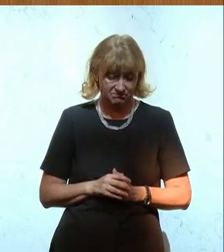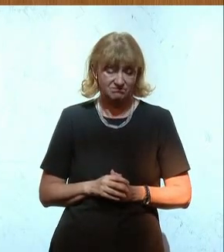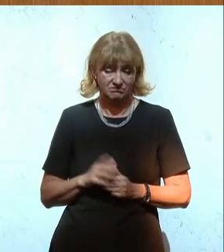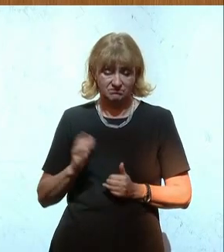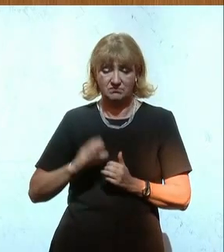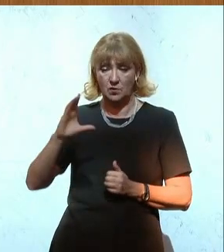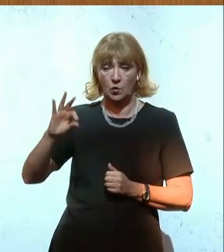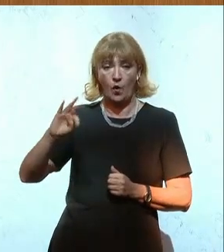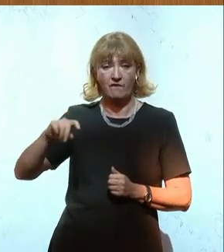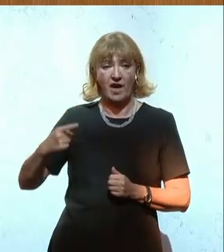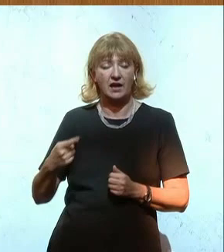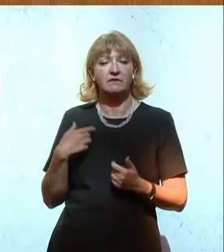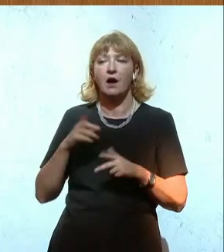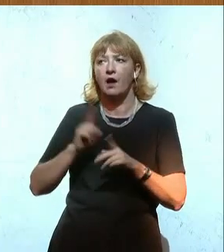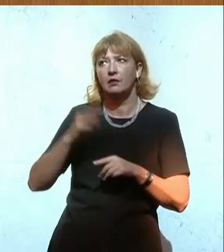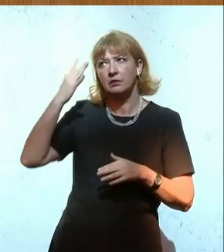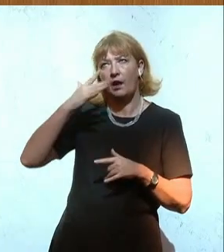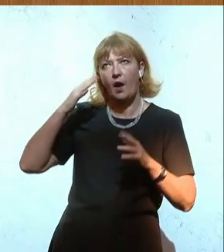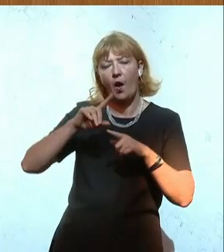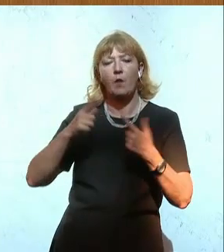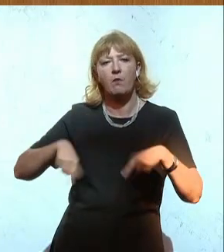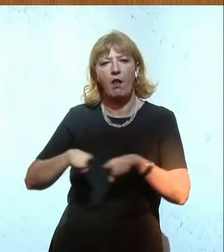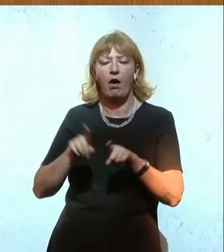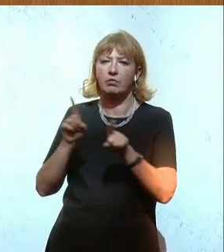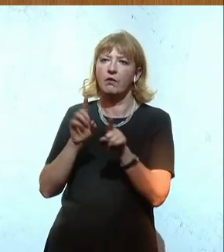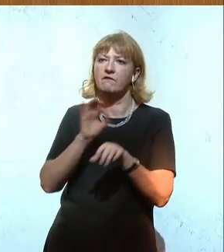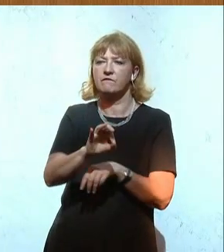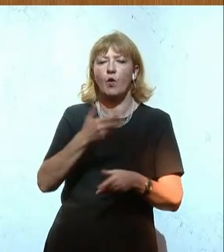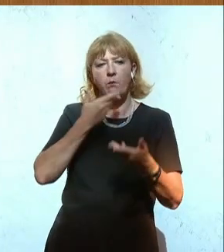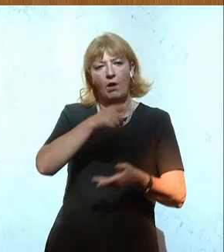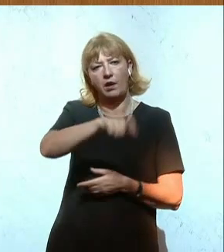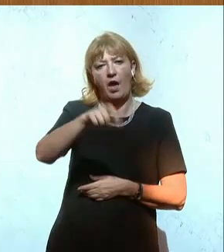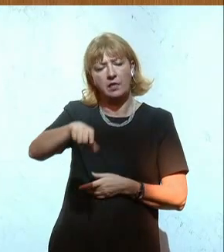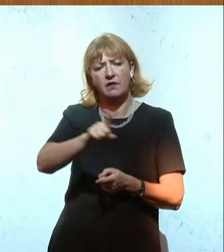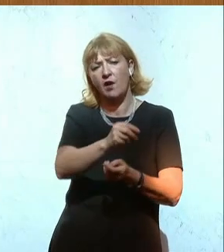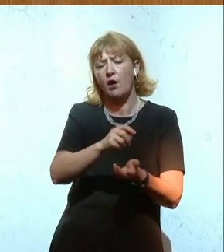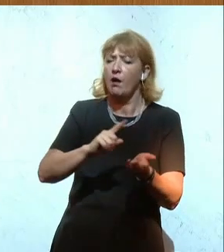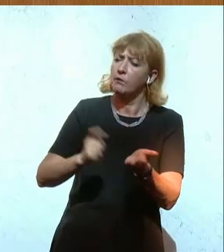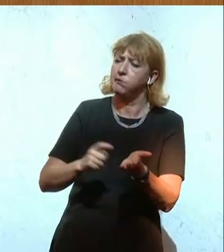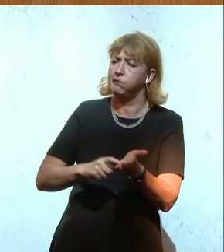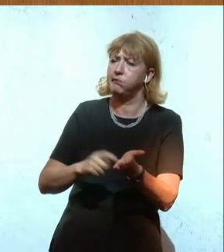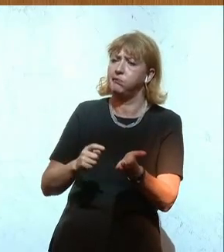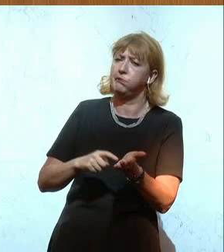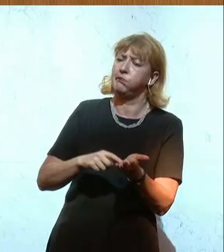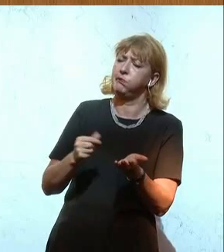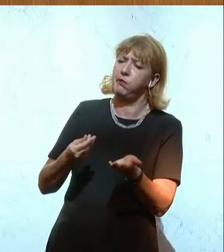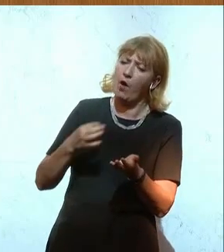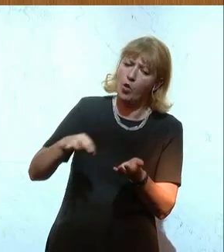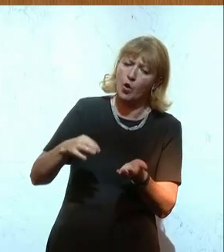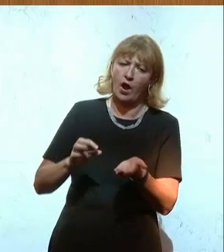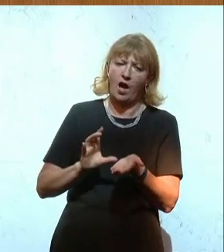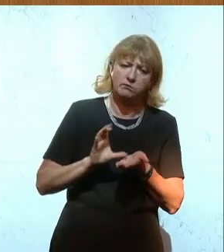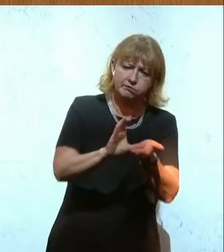war ein Paradies für Berater, an die Unsummen an Honoraren bezahlt wurden. Mit diesem